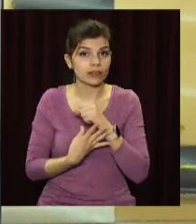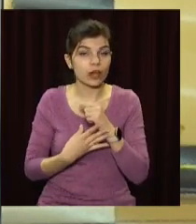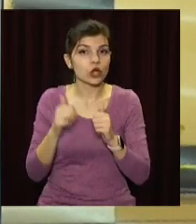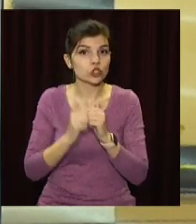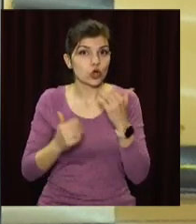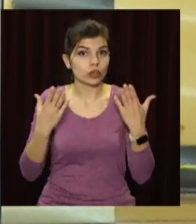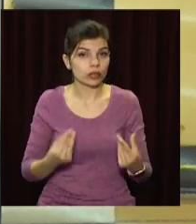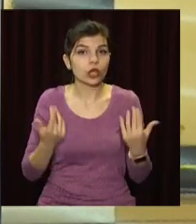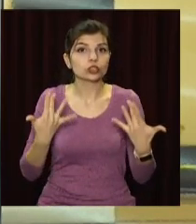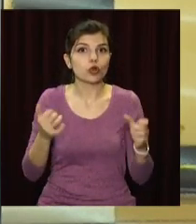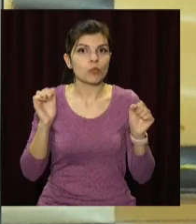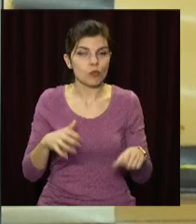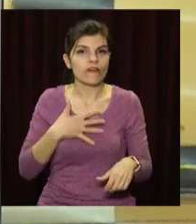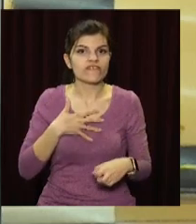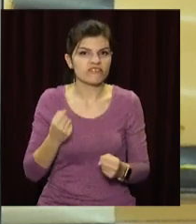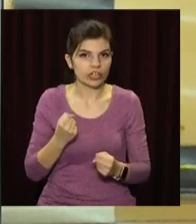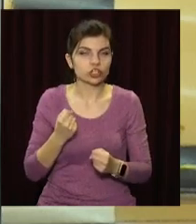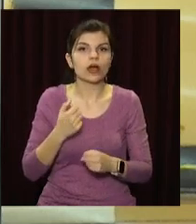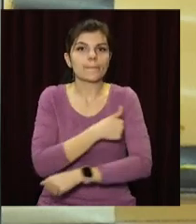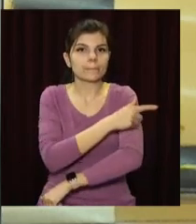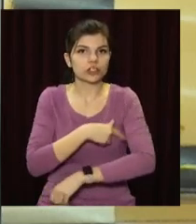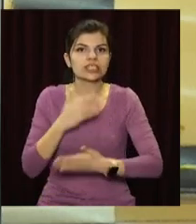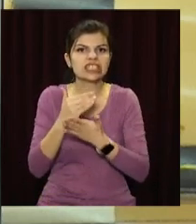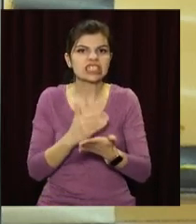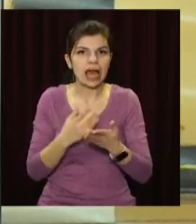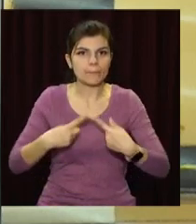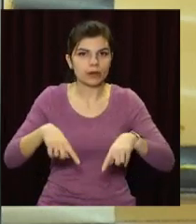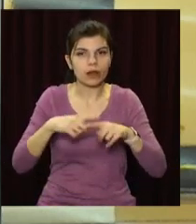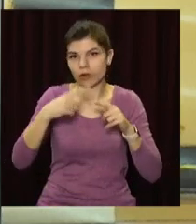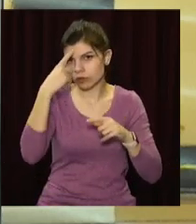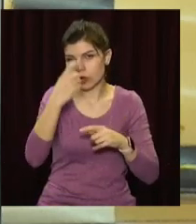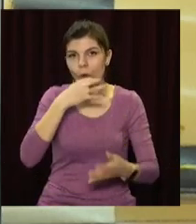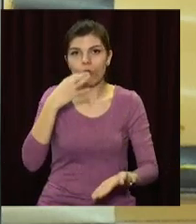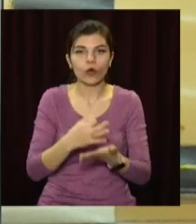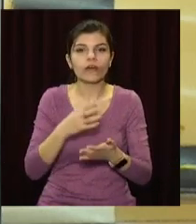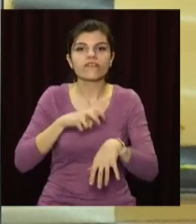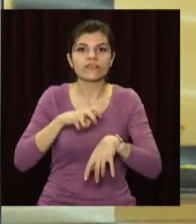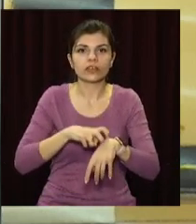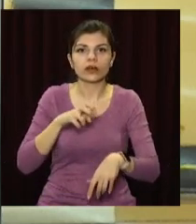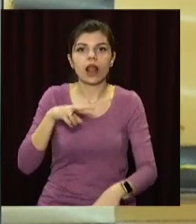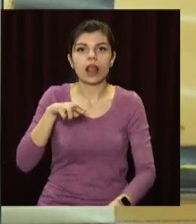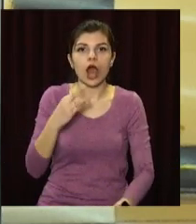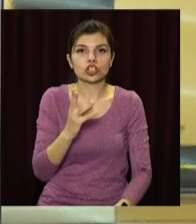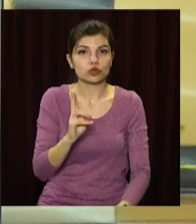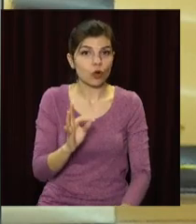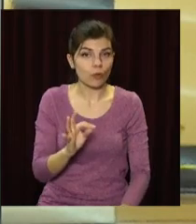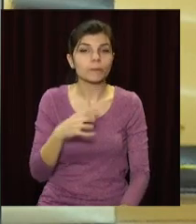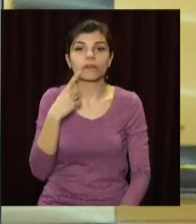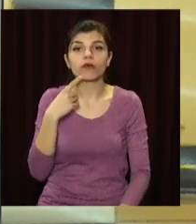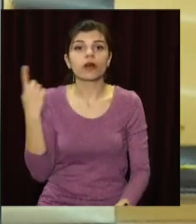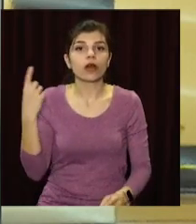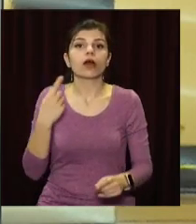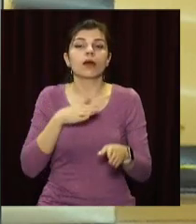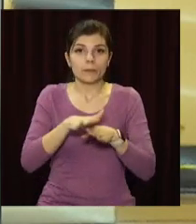щодня. Стільки може витримати медична система України, про це заявив головний санітарний лікар Віктор Ляшко. Наразі вона